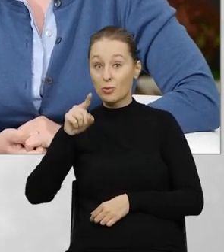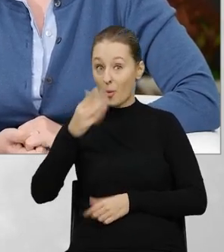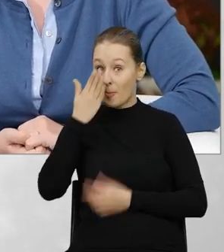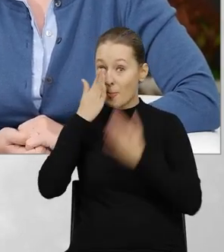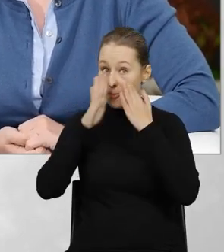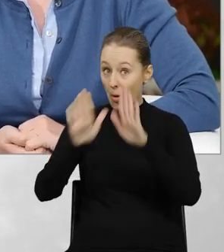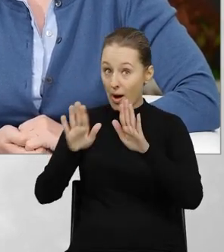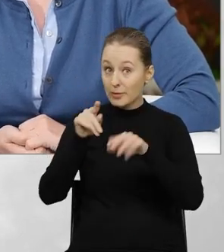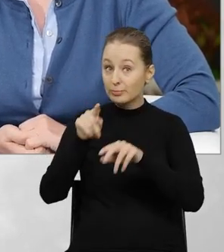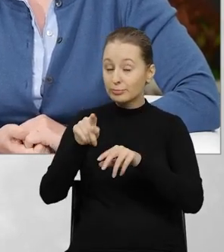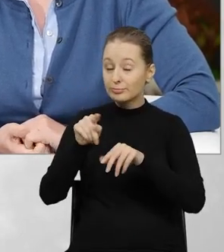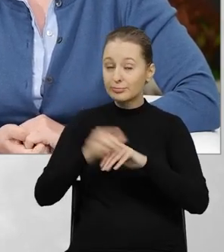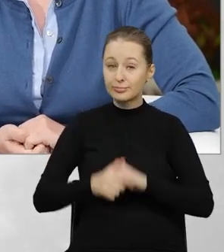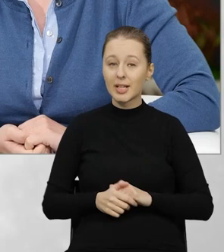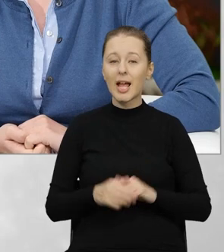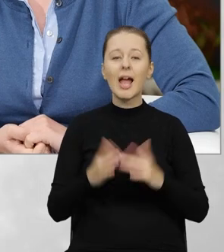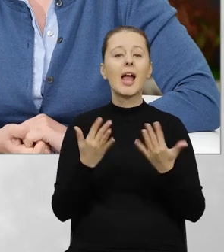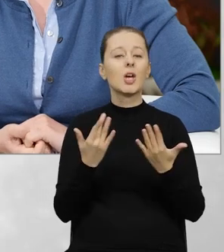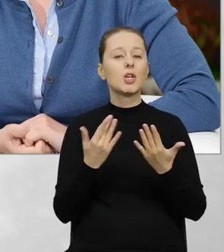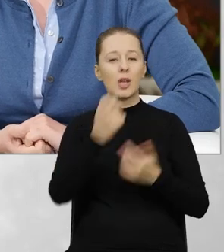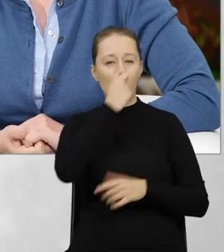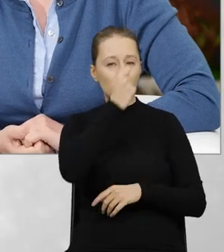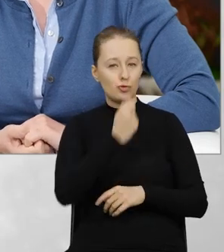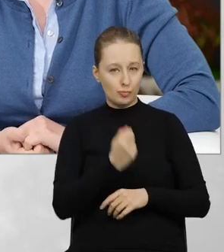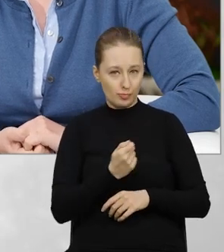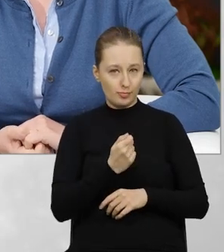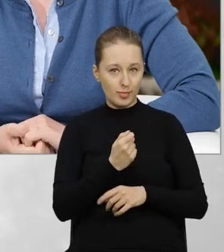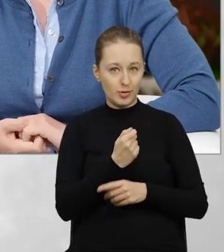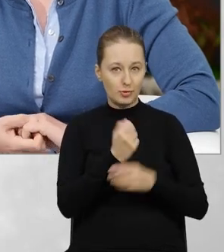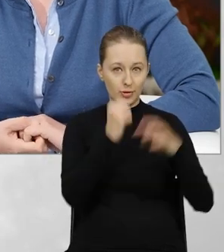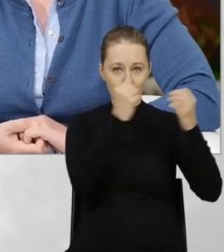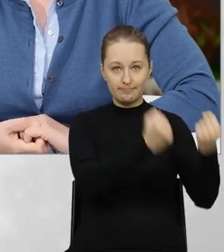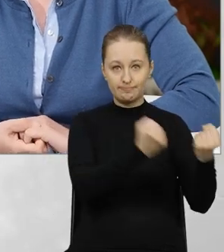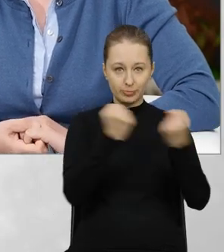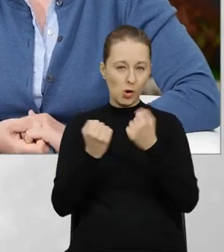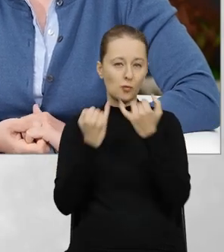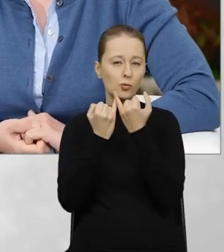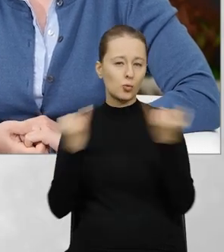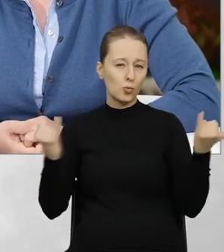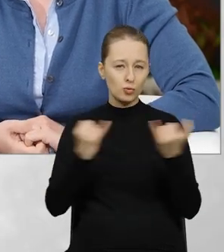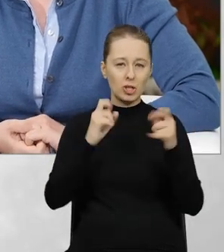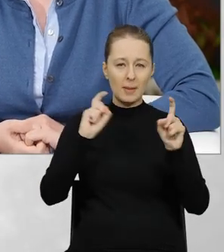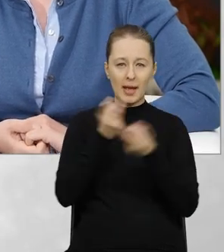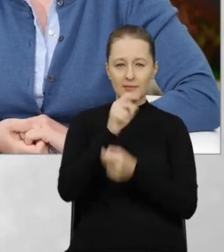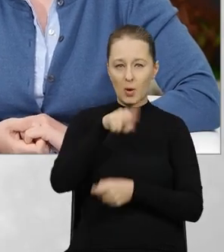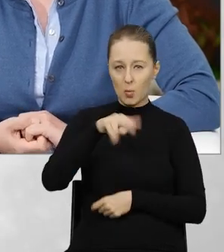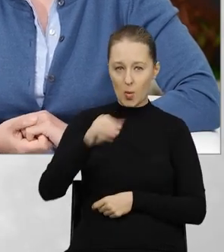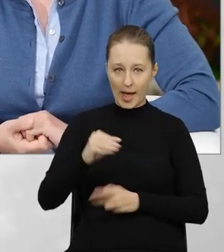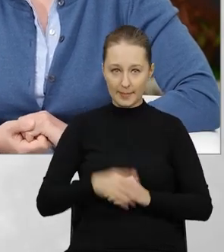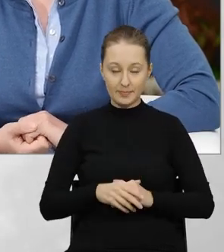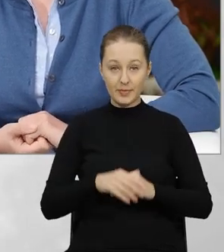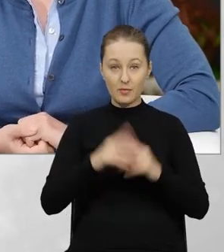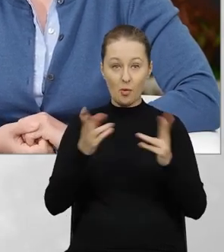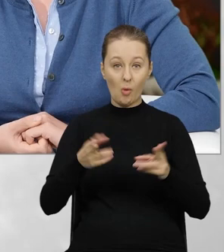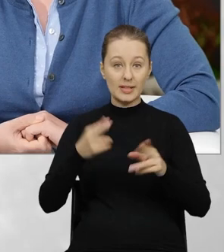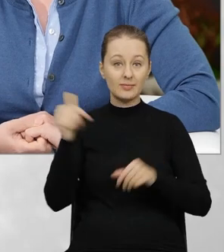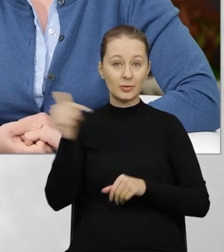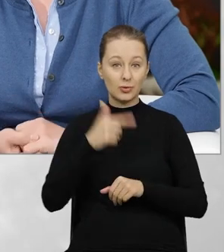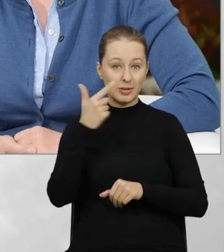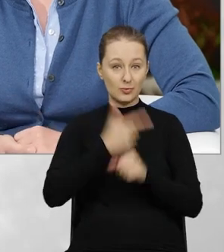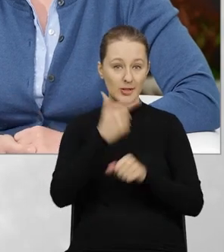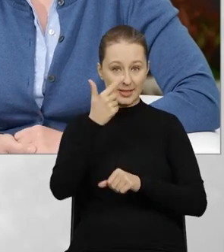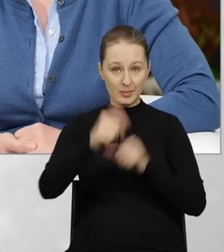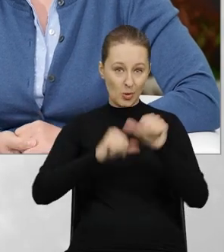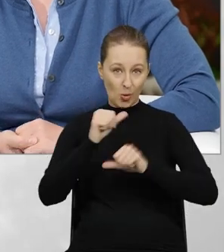One przedstawiają ilość odpadów przywiezionych do poszczególnych krajów Unii Europejskiej w roku